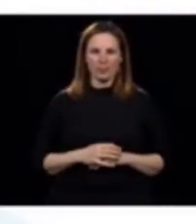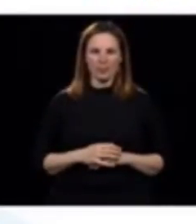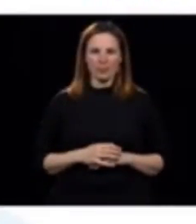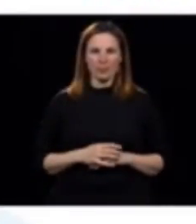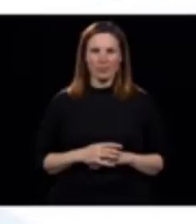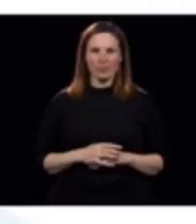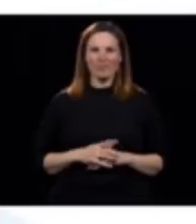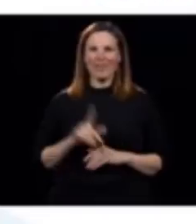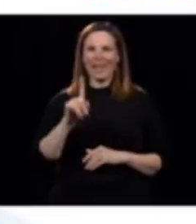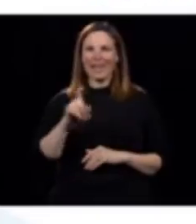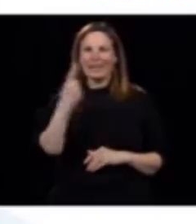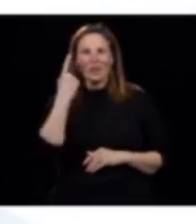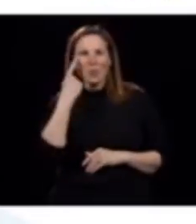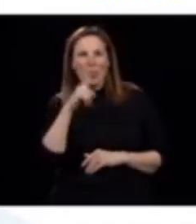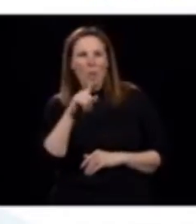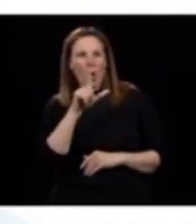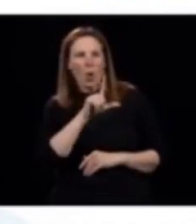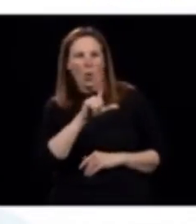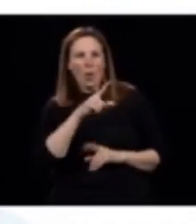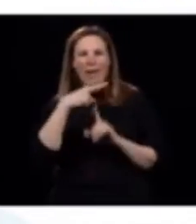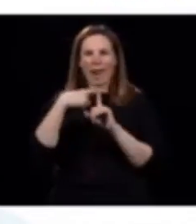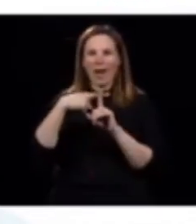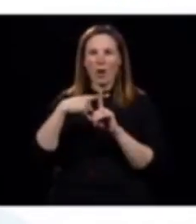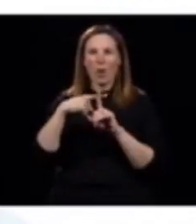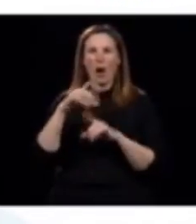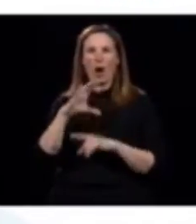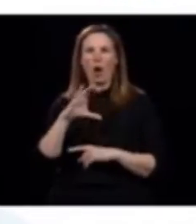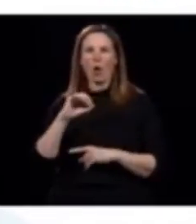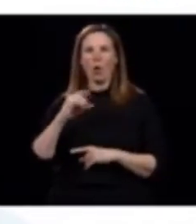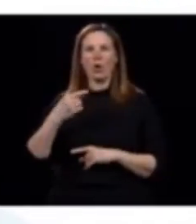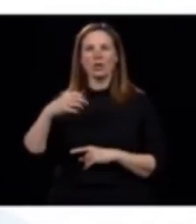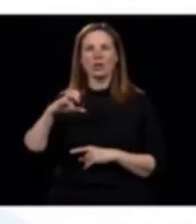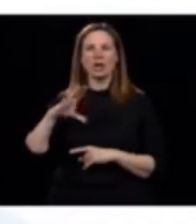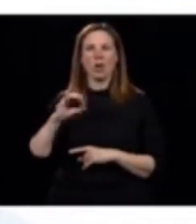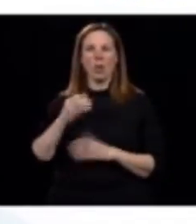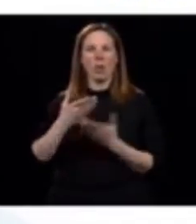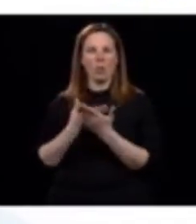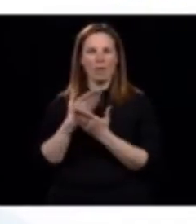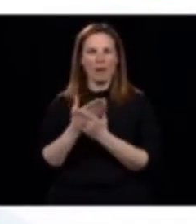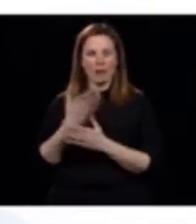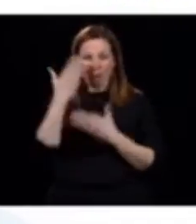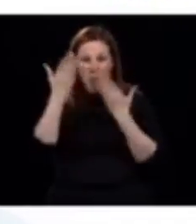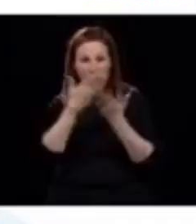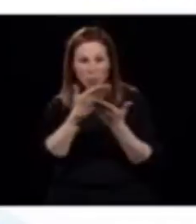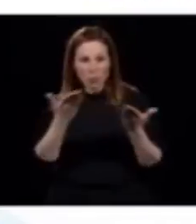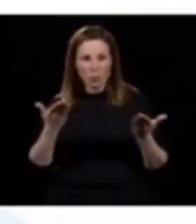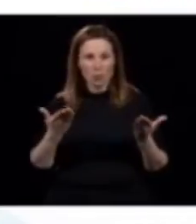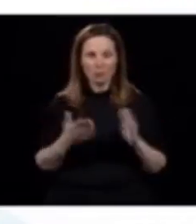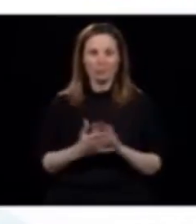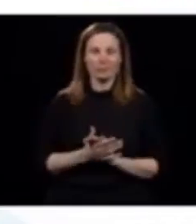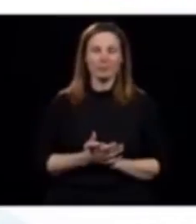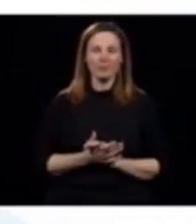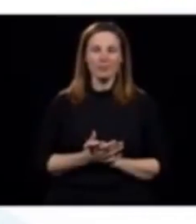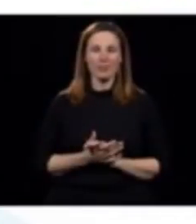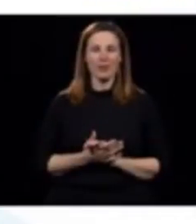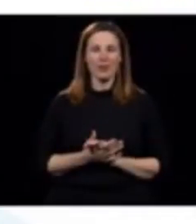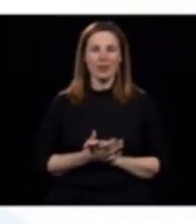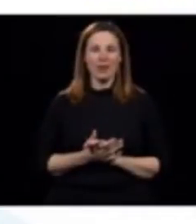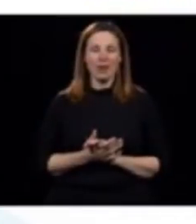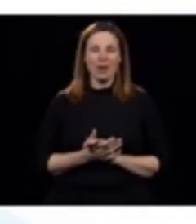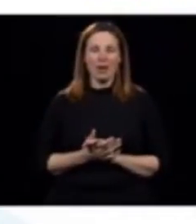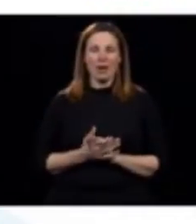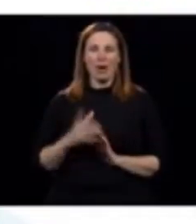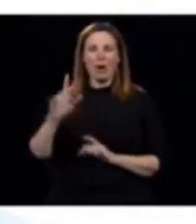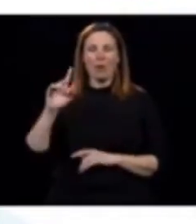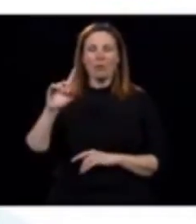milieux. Question pour Louis Lacroix, COGECO-Nouvelles. Bonjour, messieurs. Je comprends, là, vous avez dit d'entrée